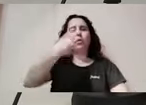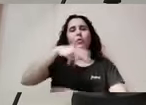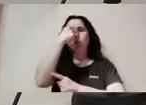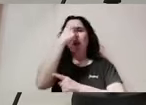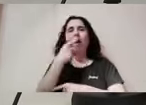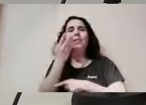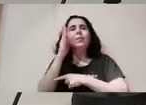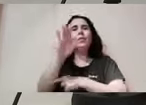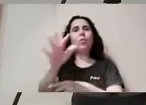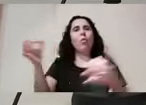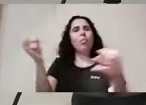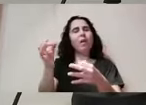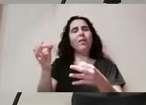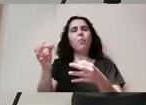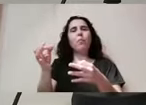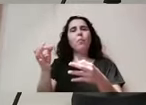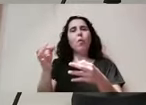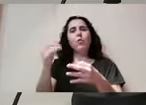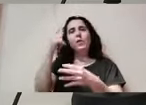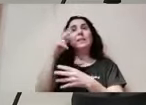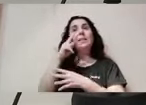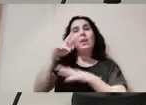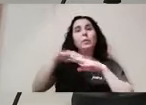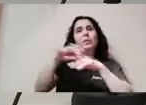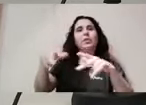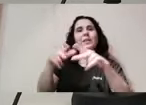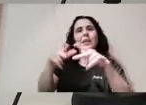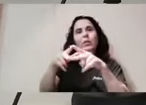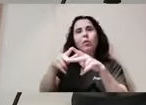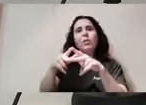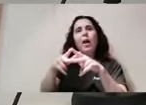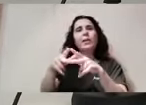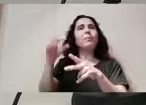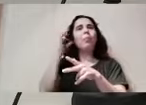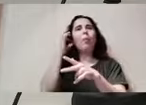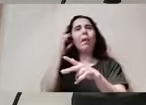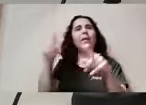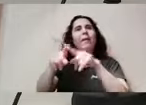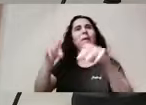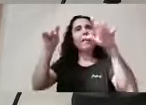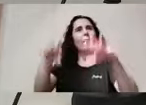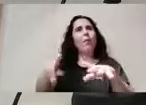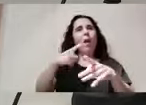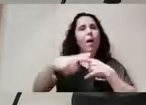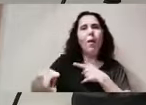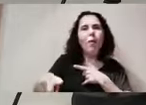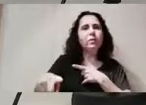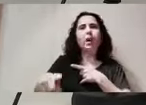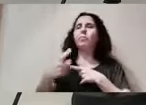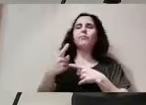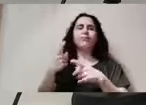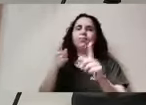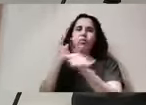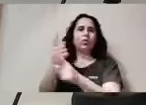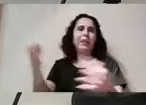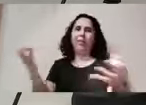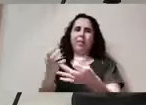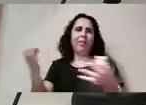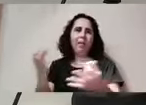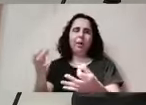de rebuix davant d'esta cosificació en les xarxes socials. I